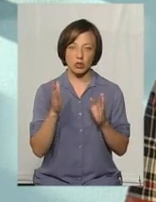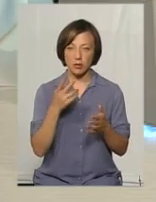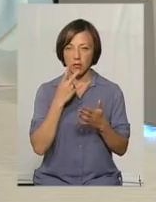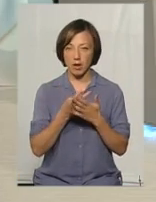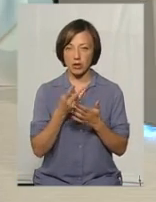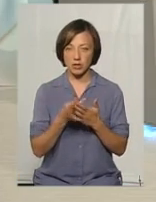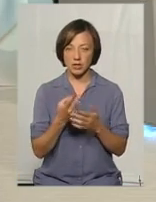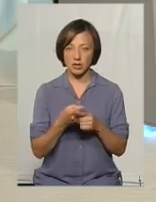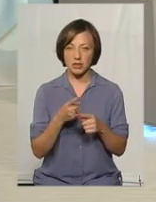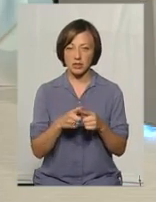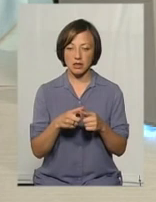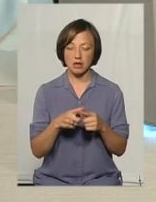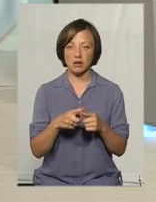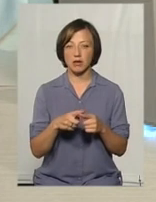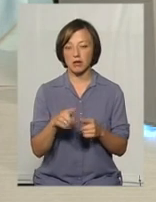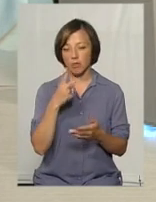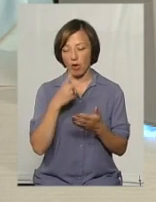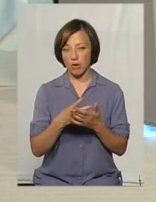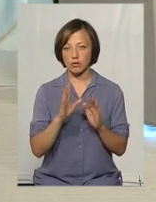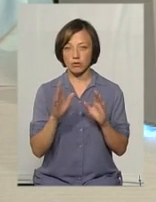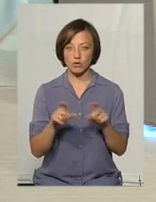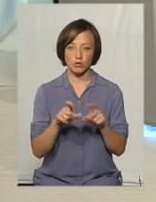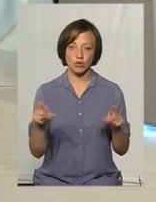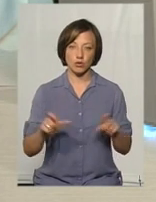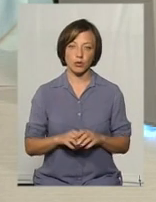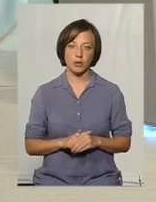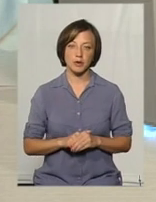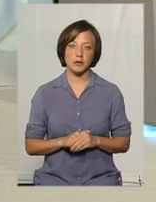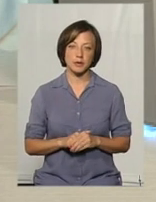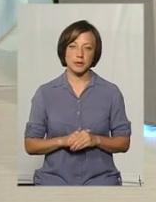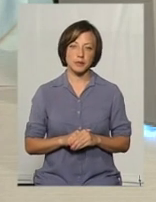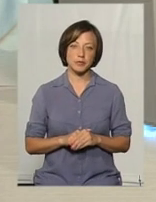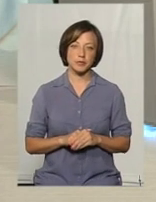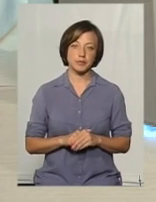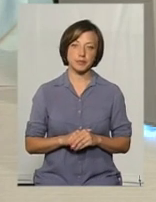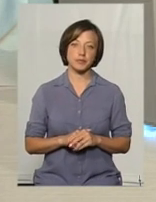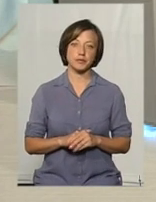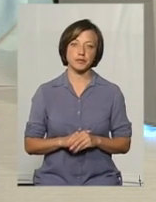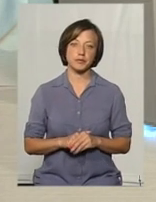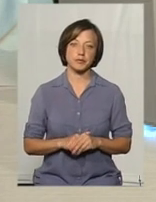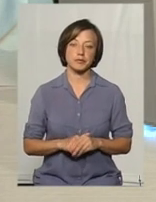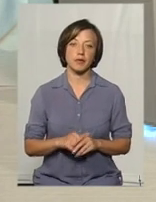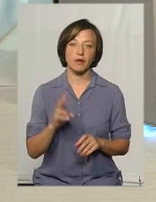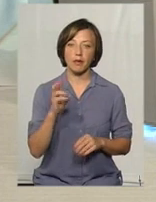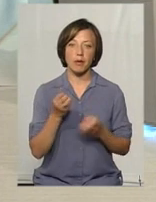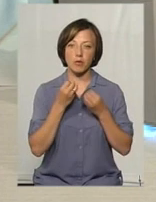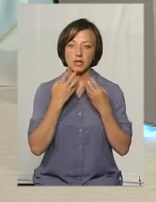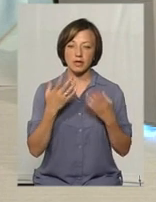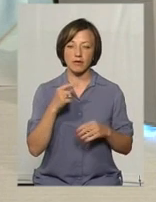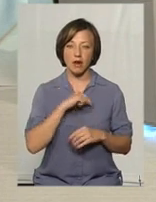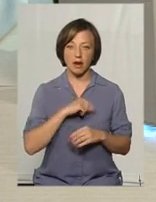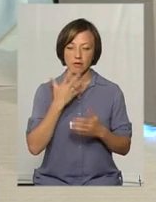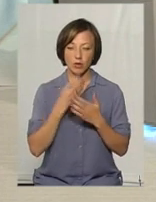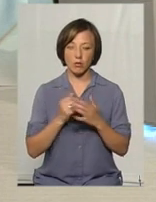бачити, зрозуміло, вона буде відтворювати і якийсь непозитивний характер. В своїй поведінці, бачите.